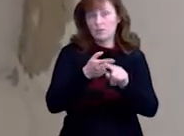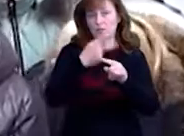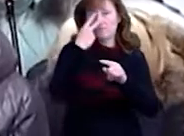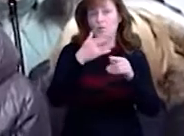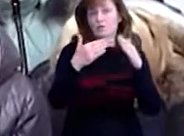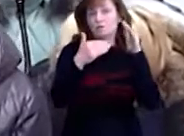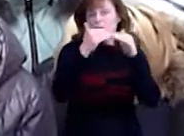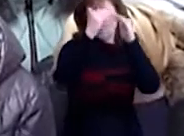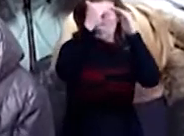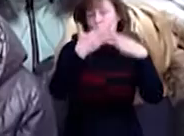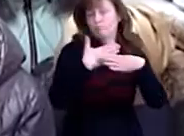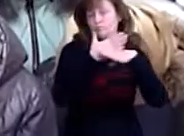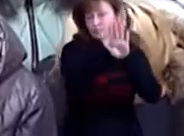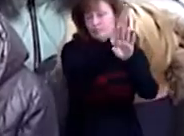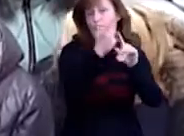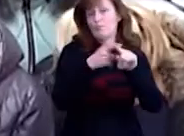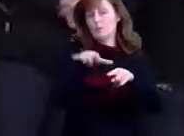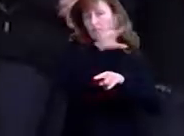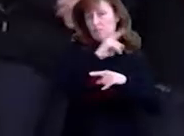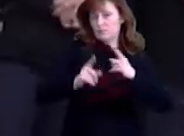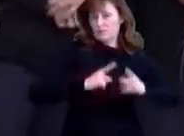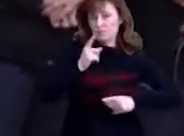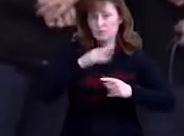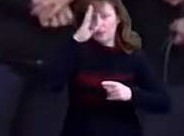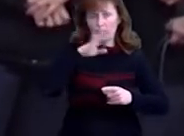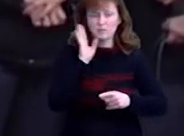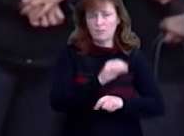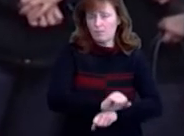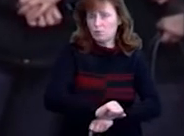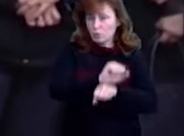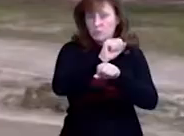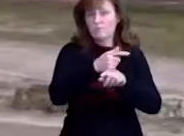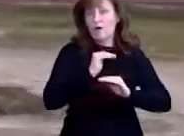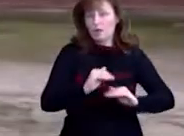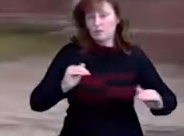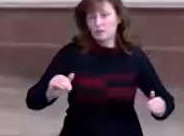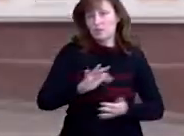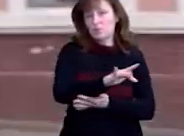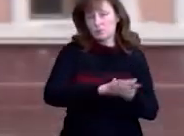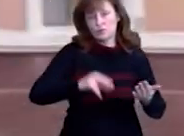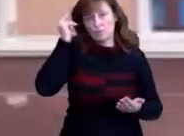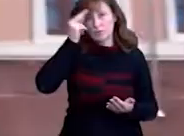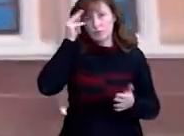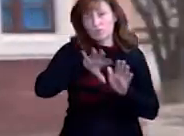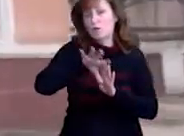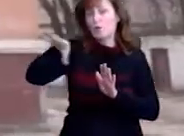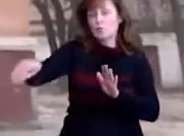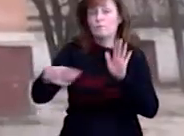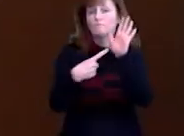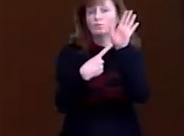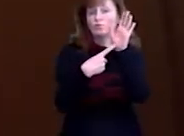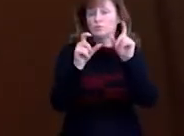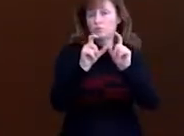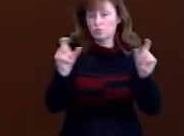аварійною. Батьки протестували проти рішення про закриття закладу, а діти продовжили навчання у 6-й школі. Сьогодні